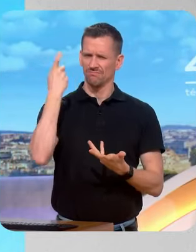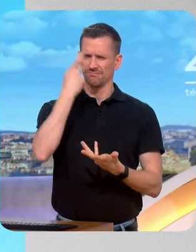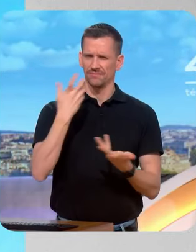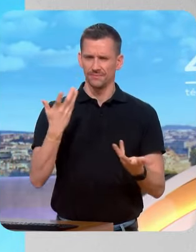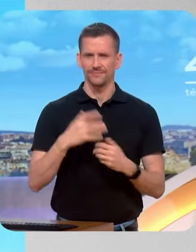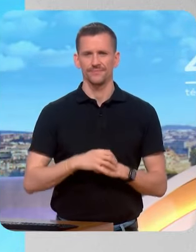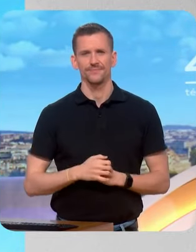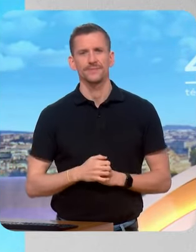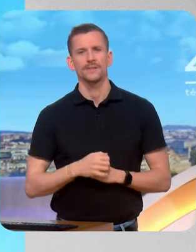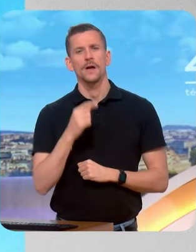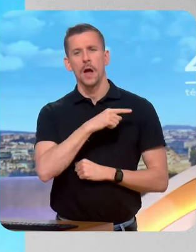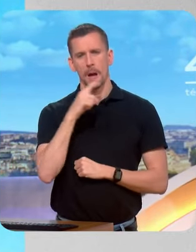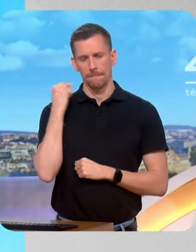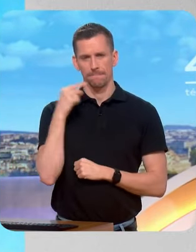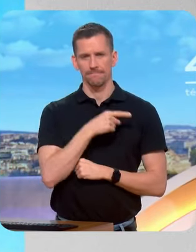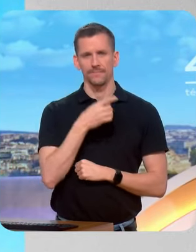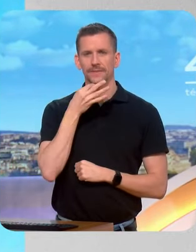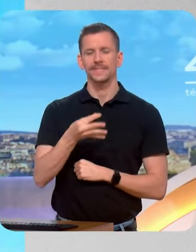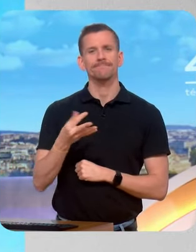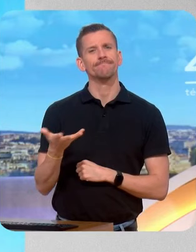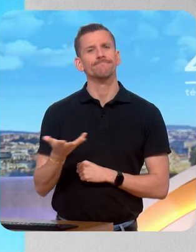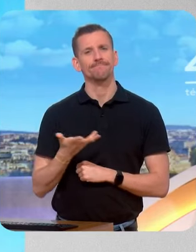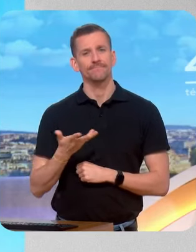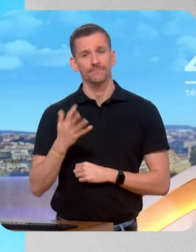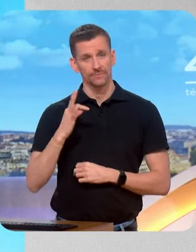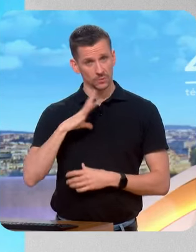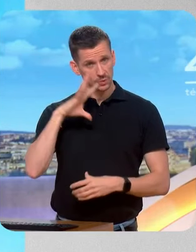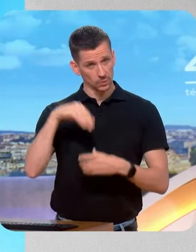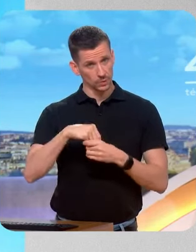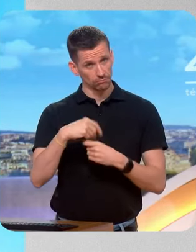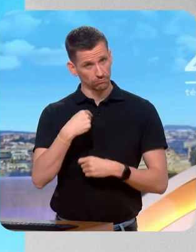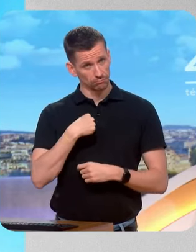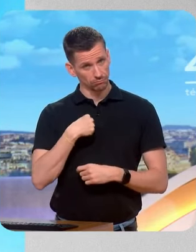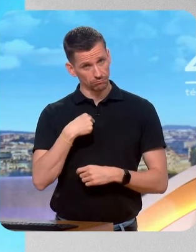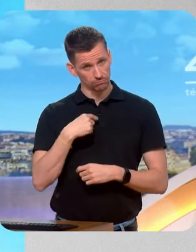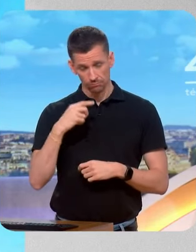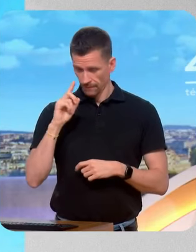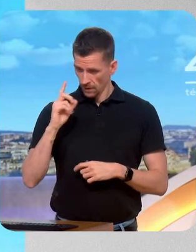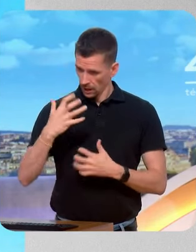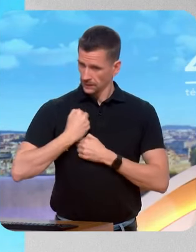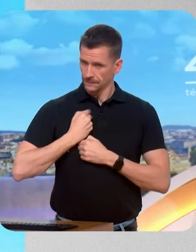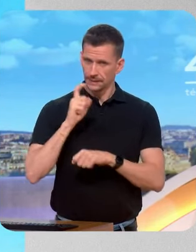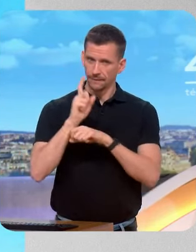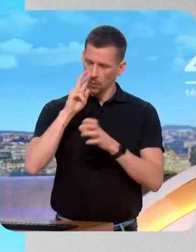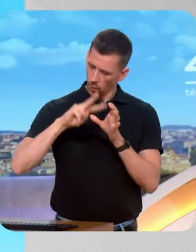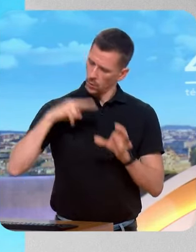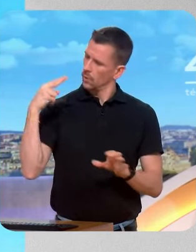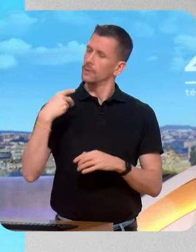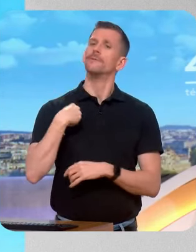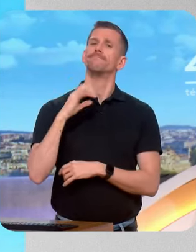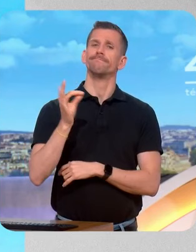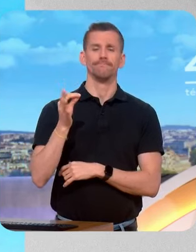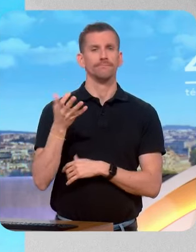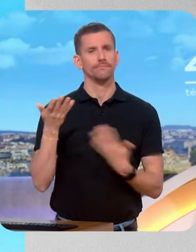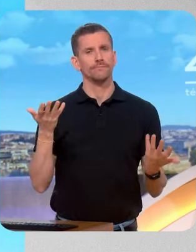critique, je vous le dis, dans laquelle nous nous incluons nous-mêmes. Il faut savoir se remettre en question. Vous savez, les politiques qui viennent vous voir et qui vous